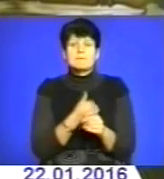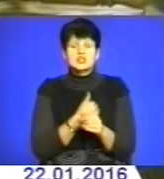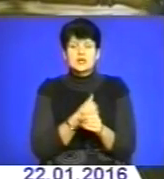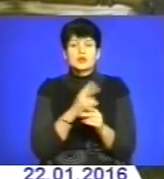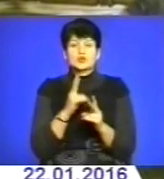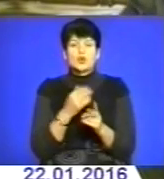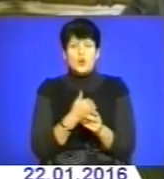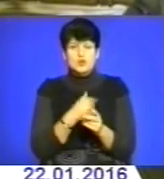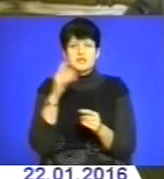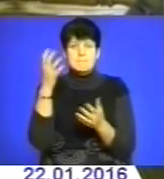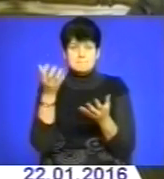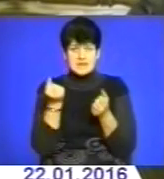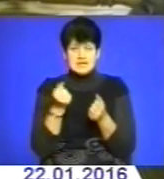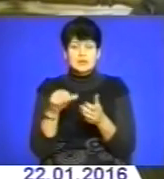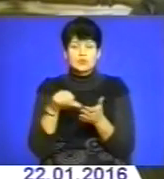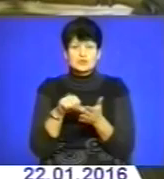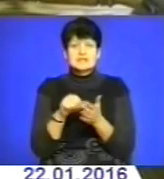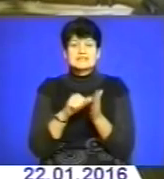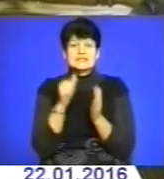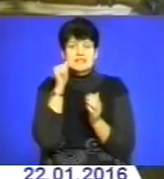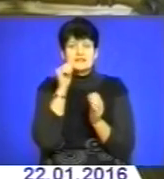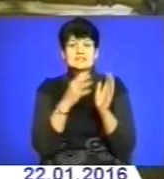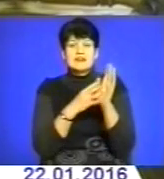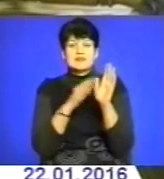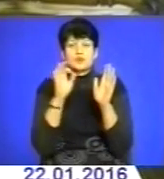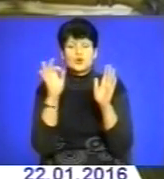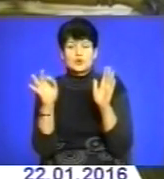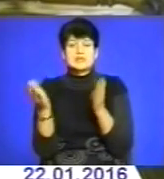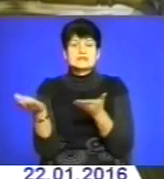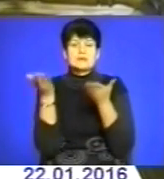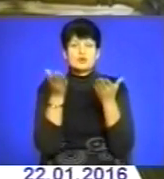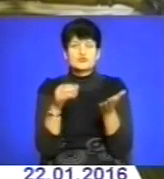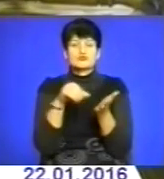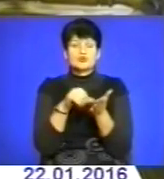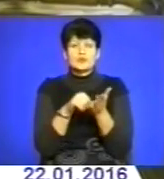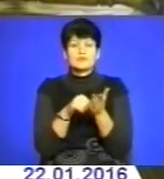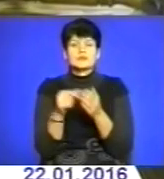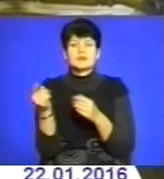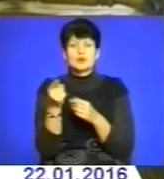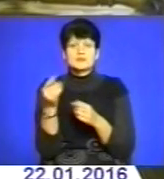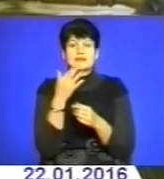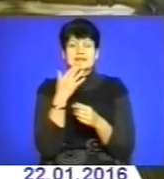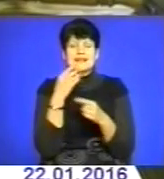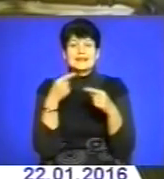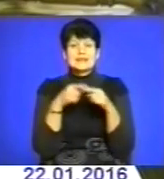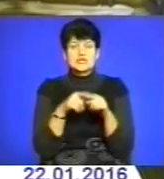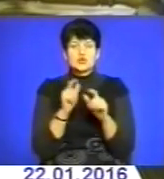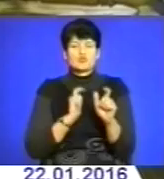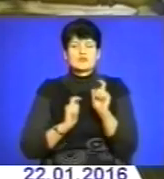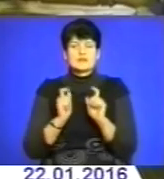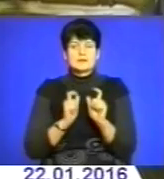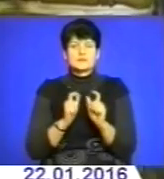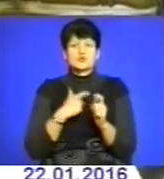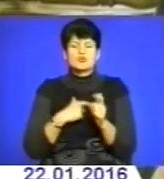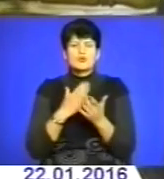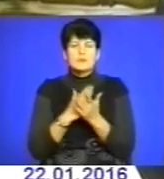хоче прийняти участь, завтра з 9-ї години ми всіх запрошуємо в Столову Тернопільського національного технічного університету. З собою